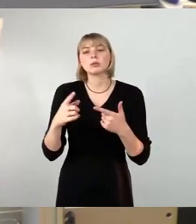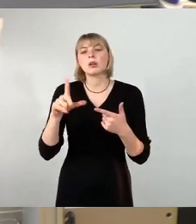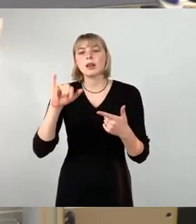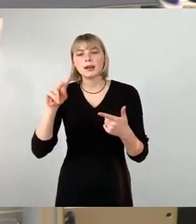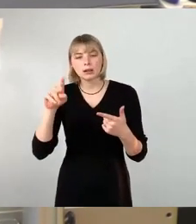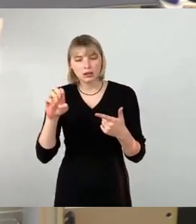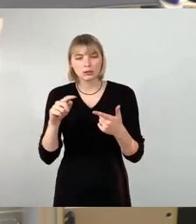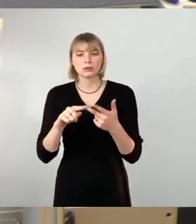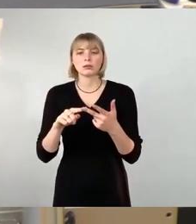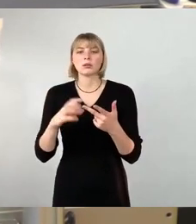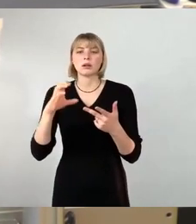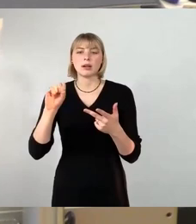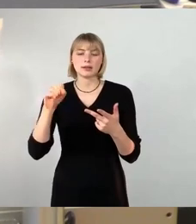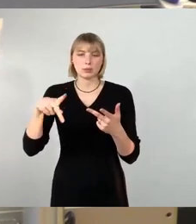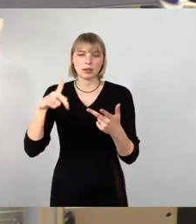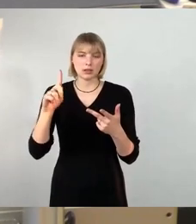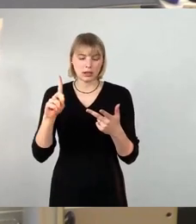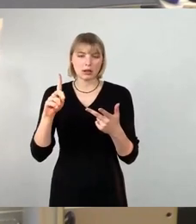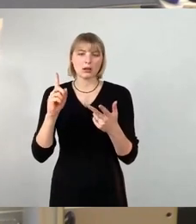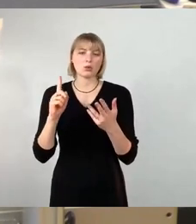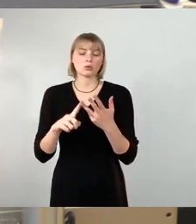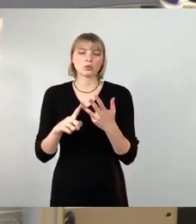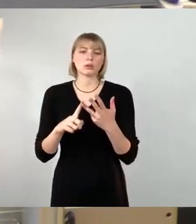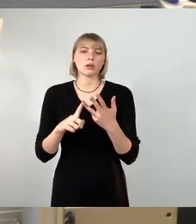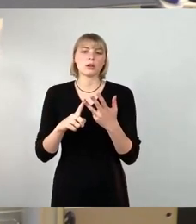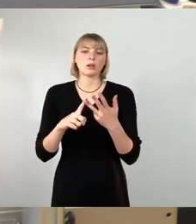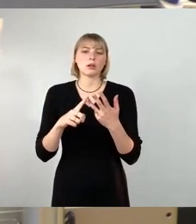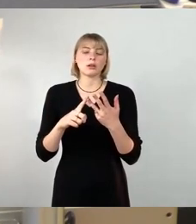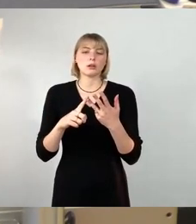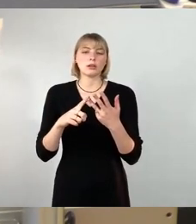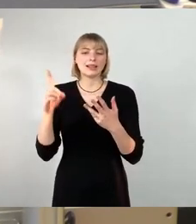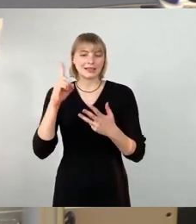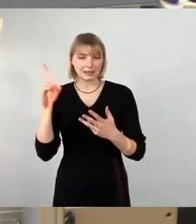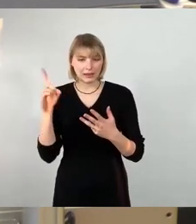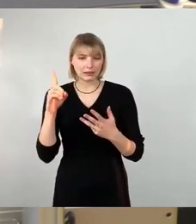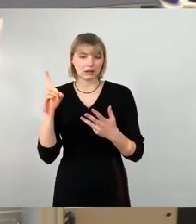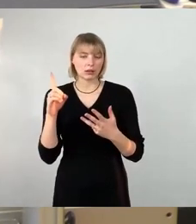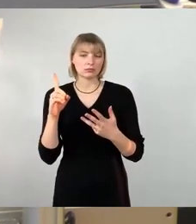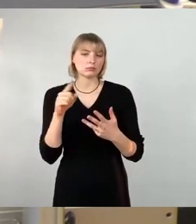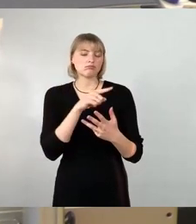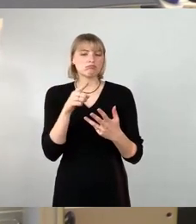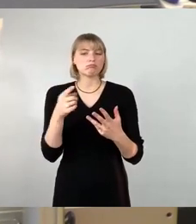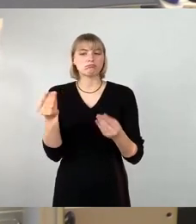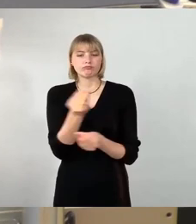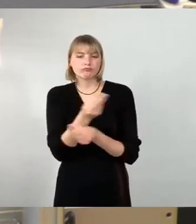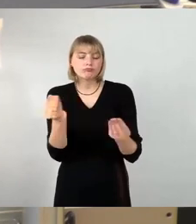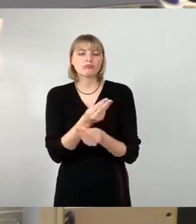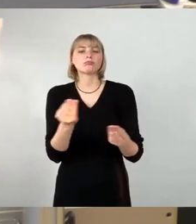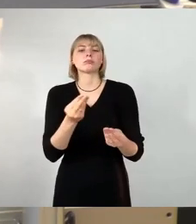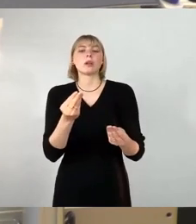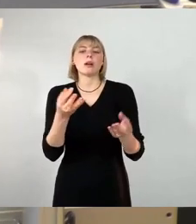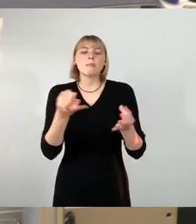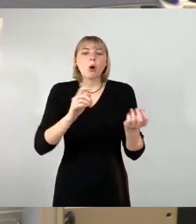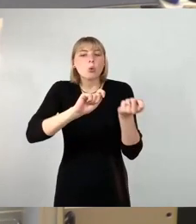und auch Dissidenten verständigt, dass wir Änderungen daran vornehmen wollen, also einen